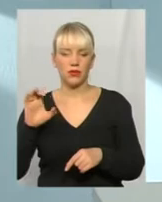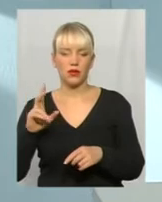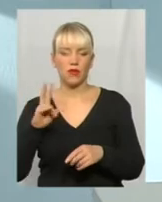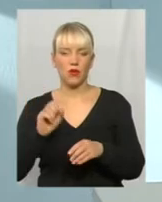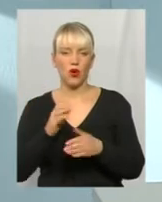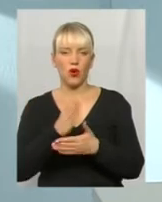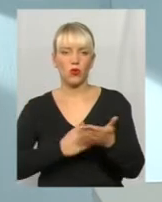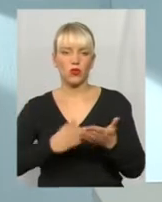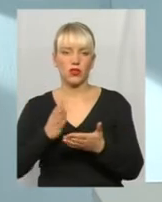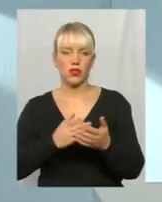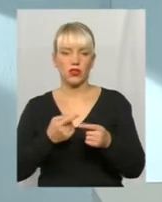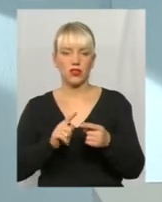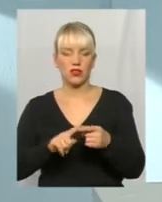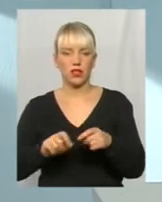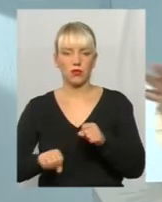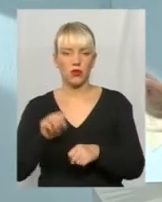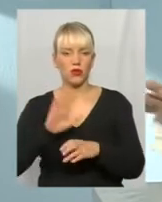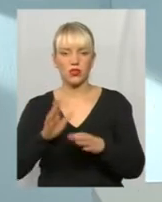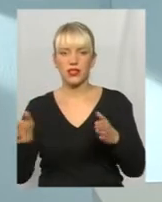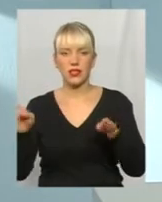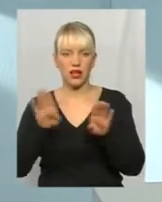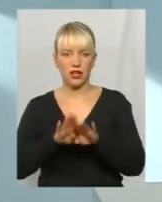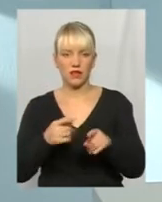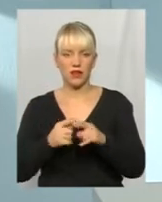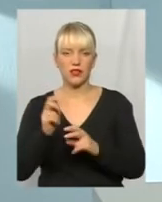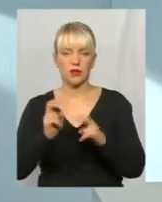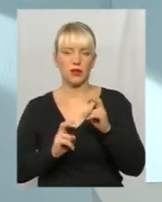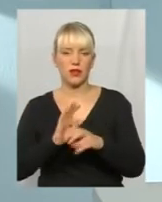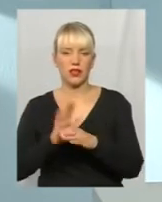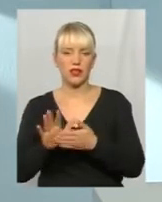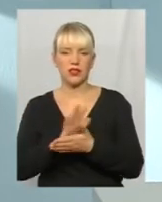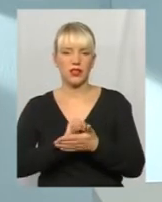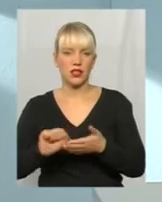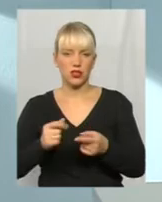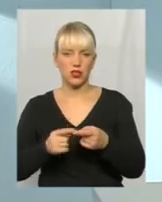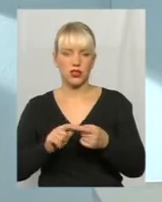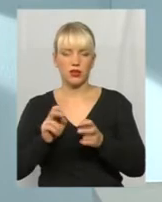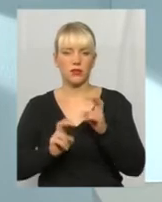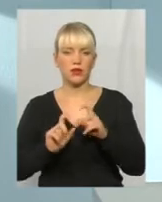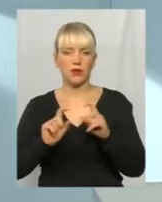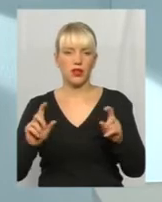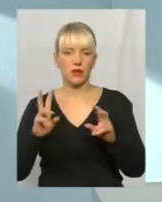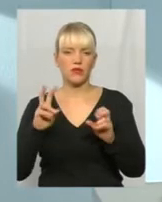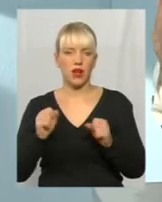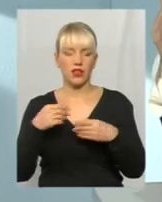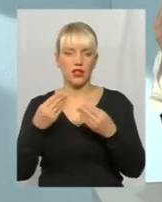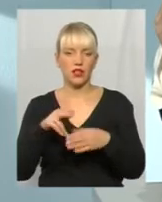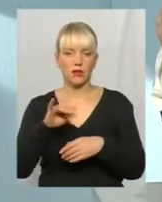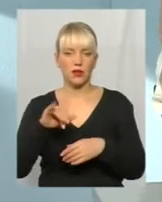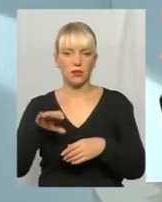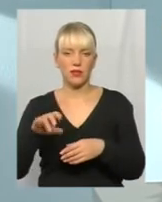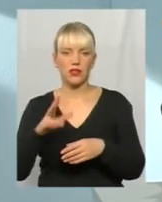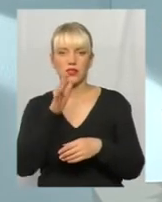порушень. Тобто, не закриває підприємство, не знищує його діяльність, але припис про усунення порушень з розумними строками виконання.